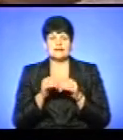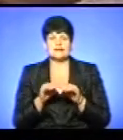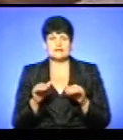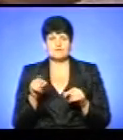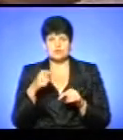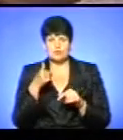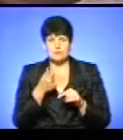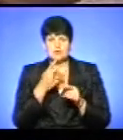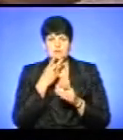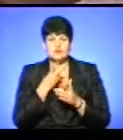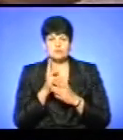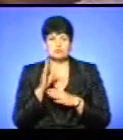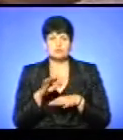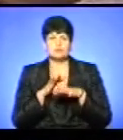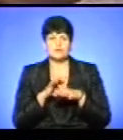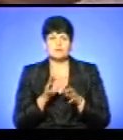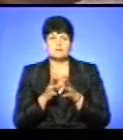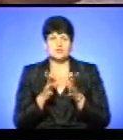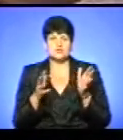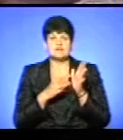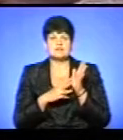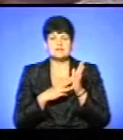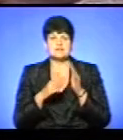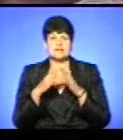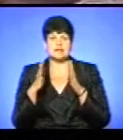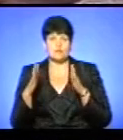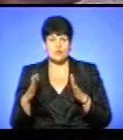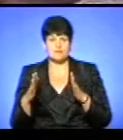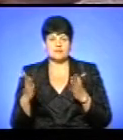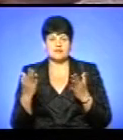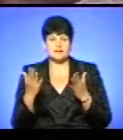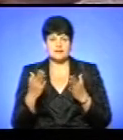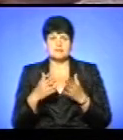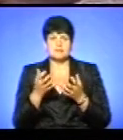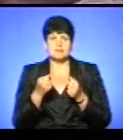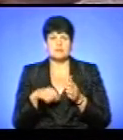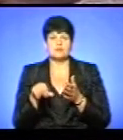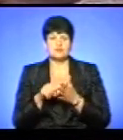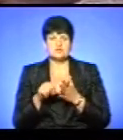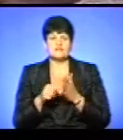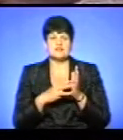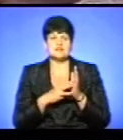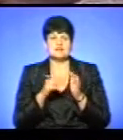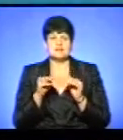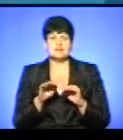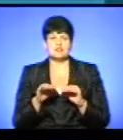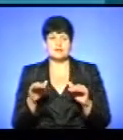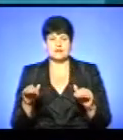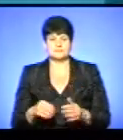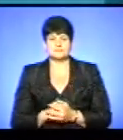ми передбачаємо, що буде проведено понад 80 таборів, яких, сподіваються, приймає участь понад 8 тисяч дітей.